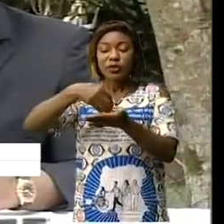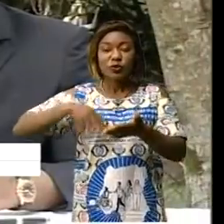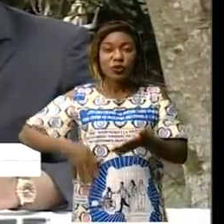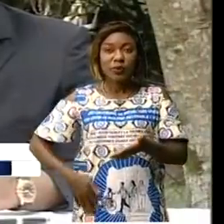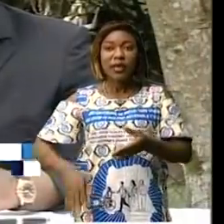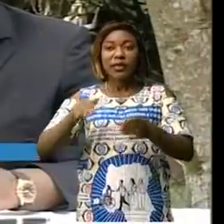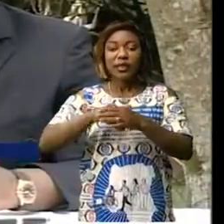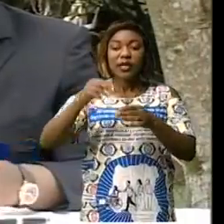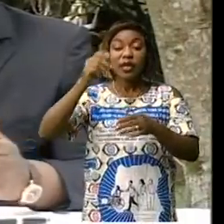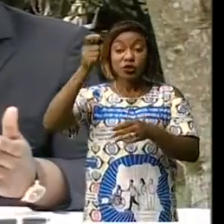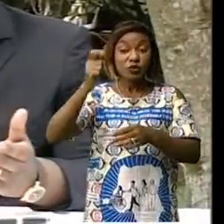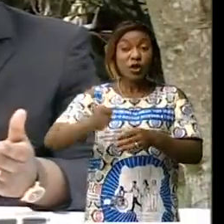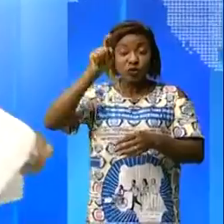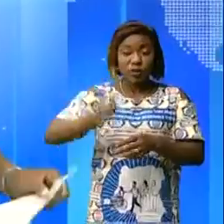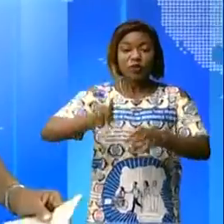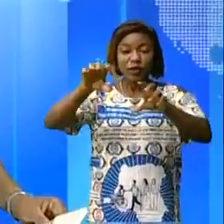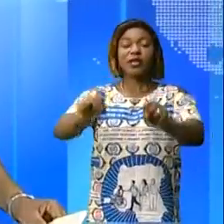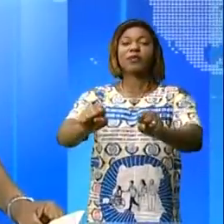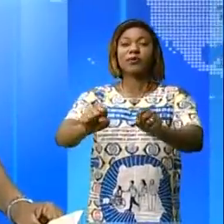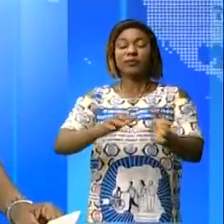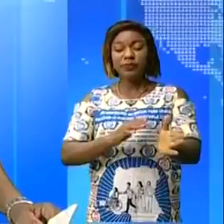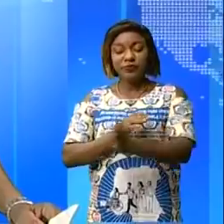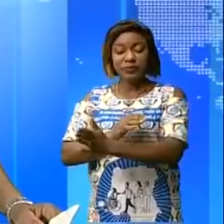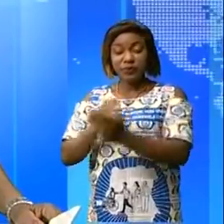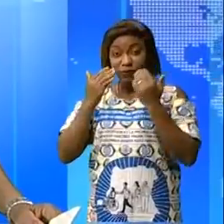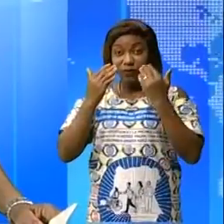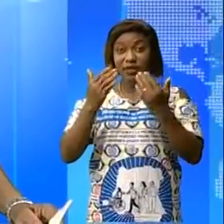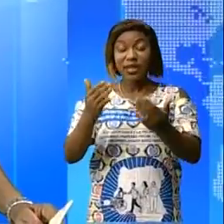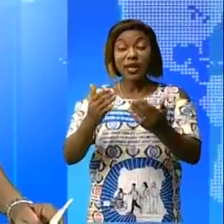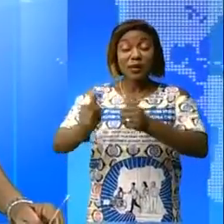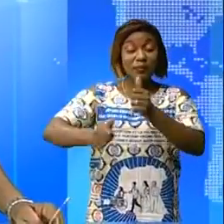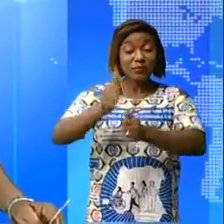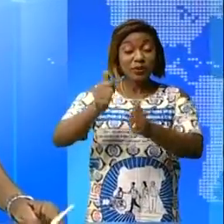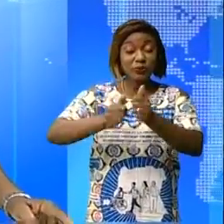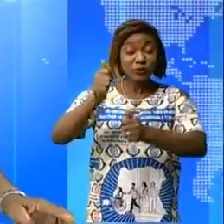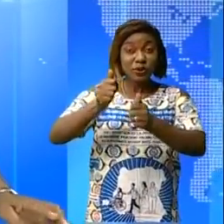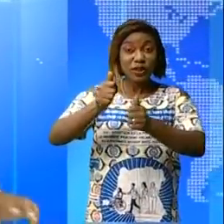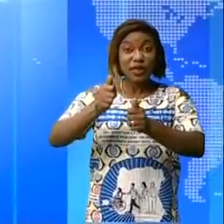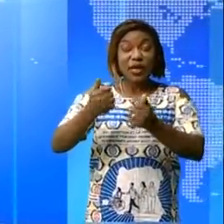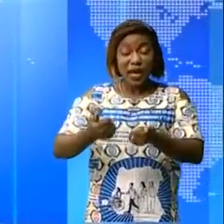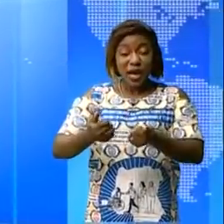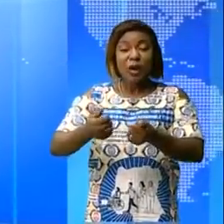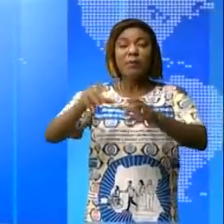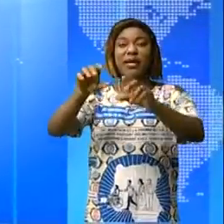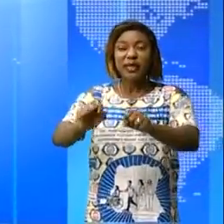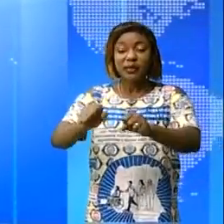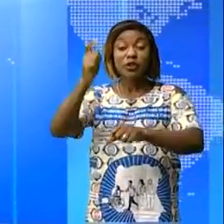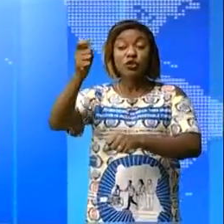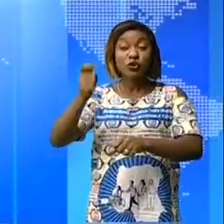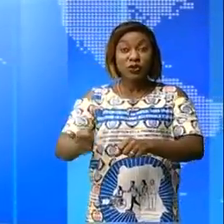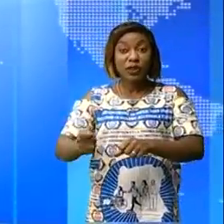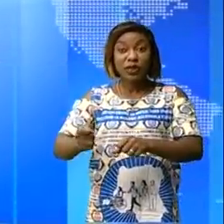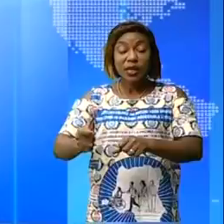dans les rangs des forces de l'ordre. Voilà, c'était plutôt l'interpellation de militaires